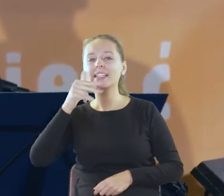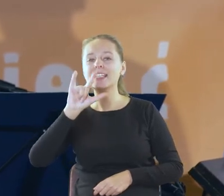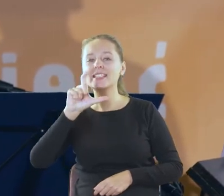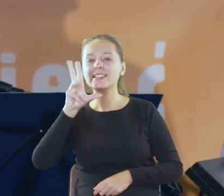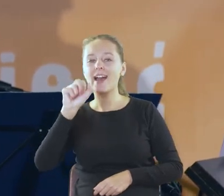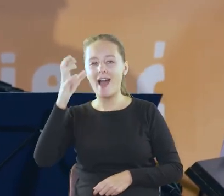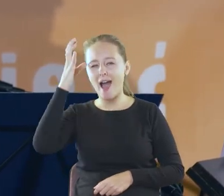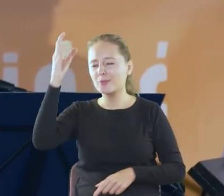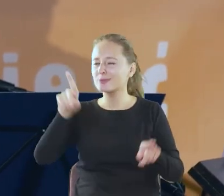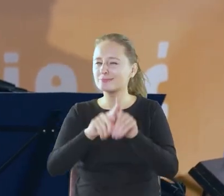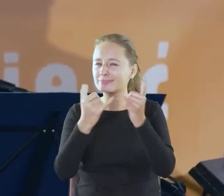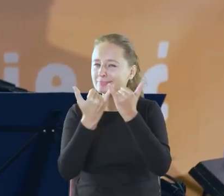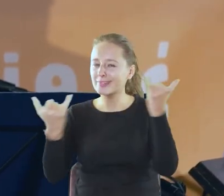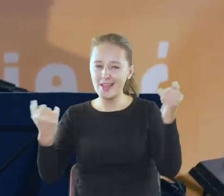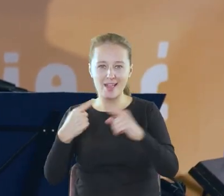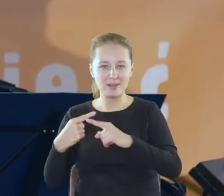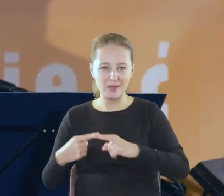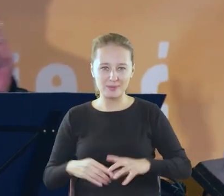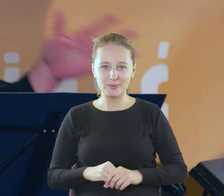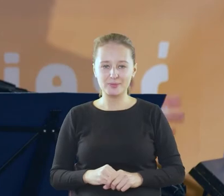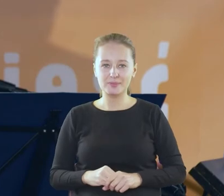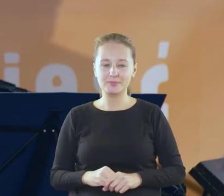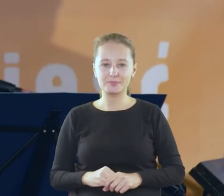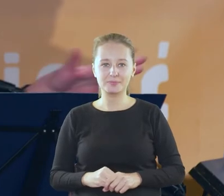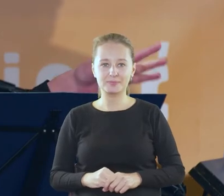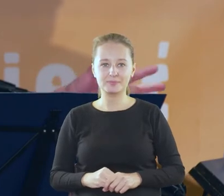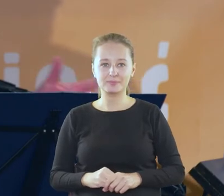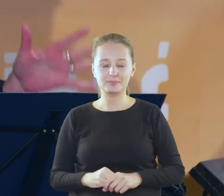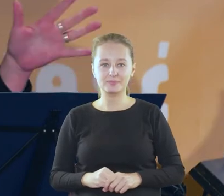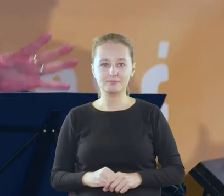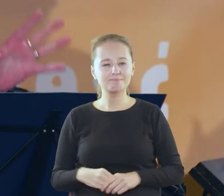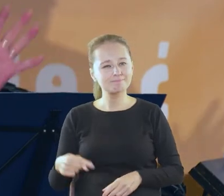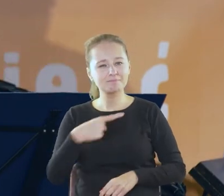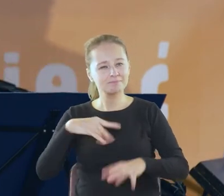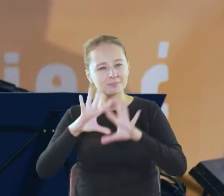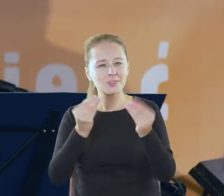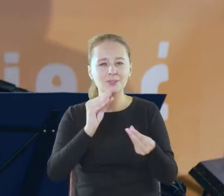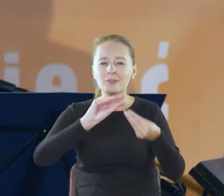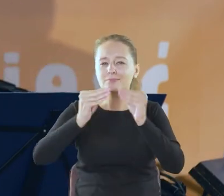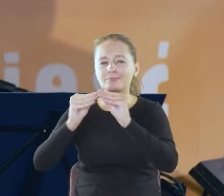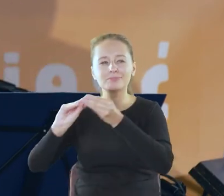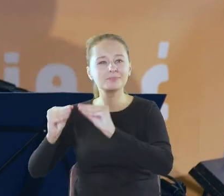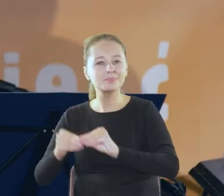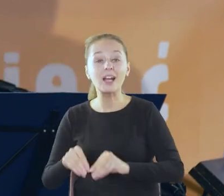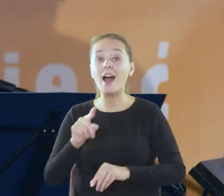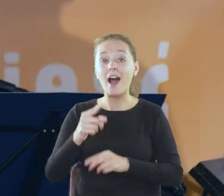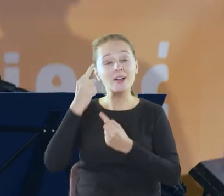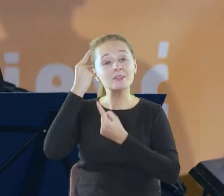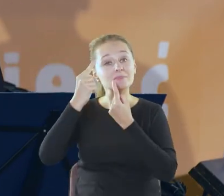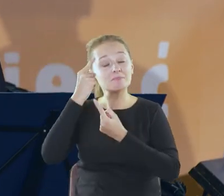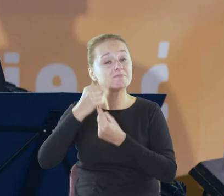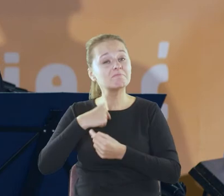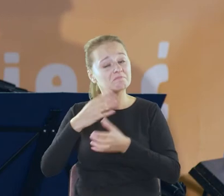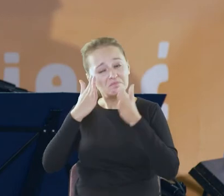i jeszcze parę innych elementów więc stanowiłyśmy wobec tej układanki ale uznałam że pójdę takim